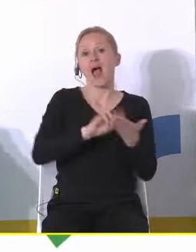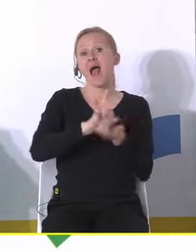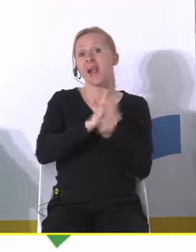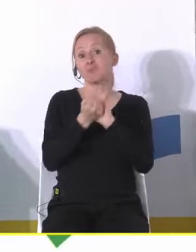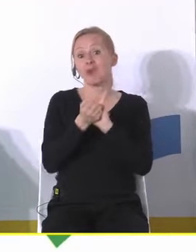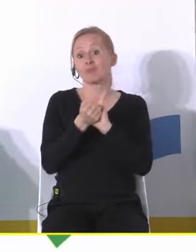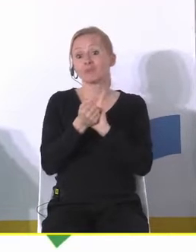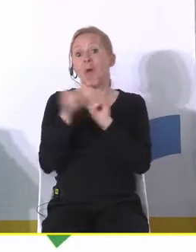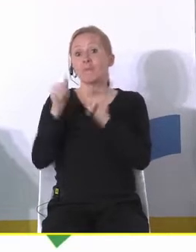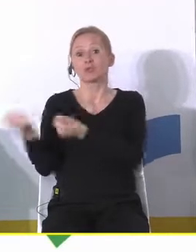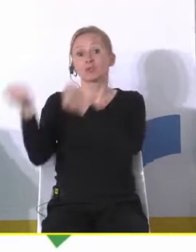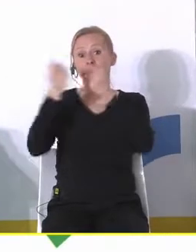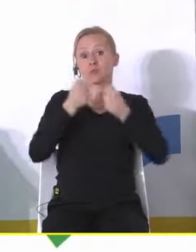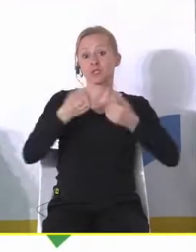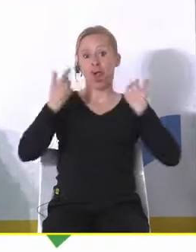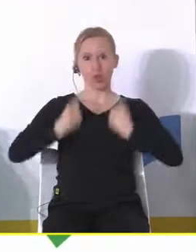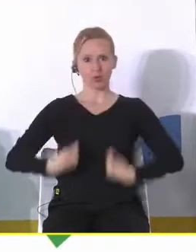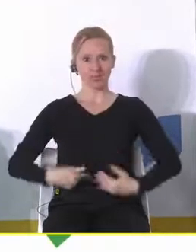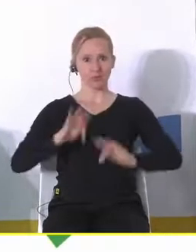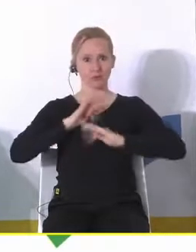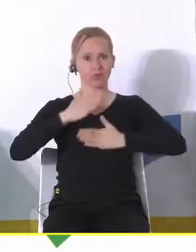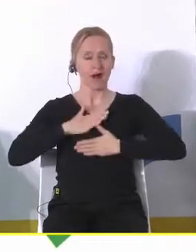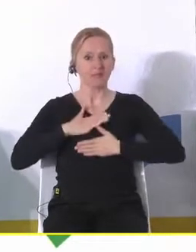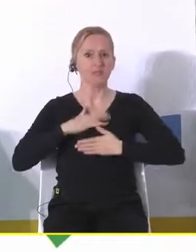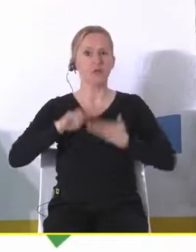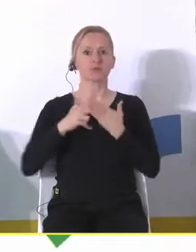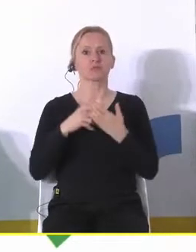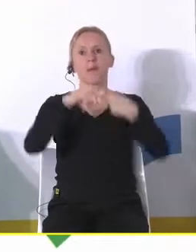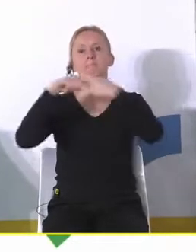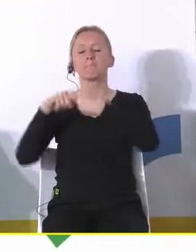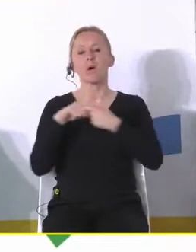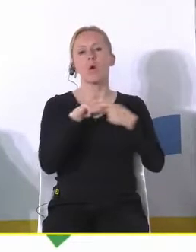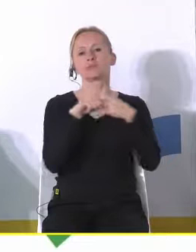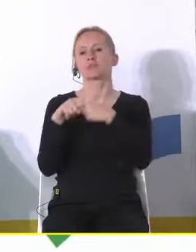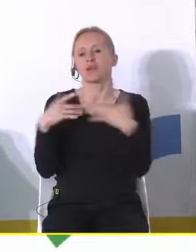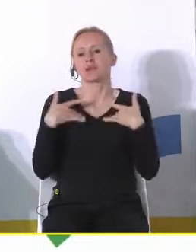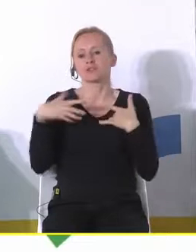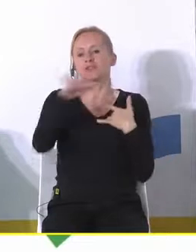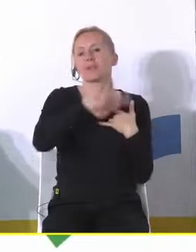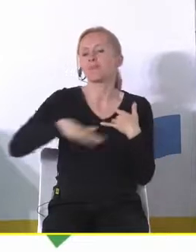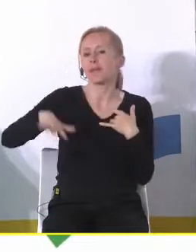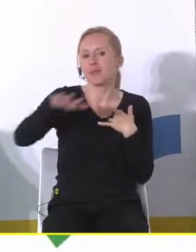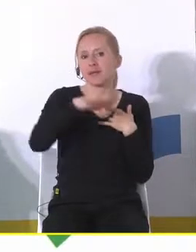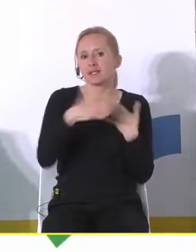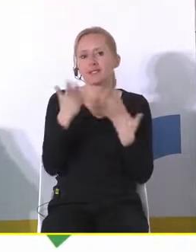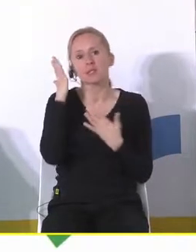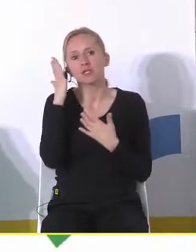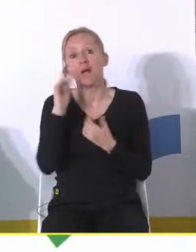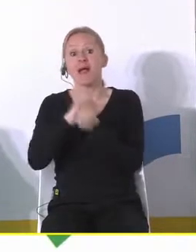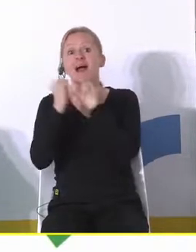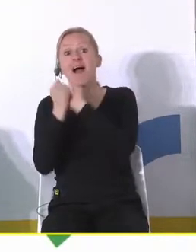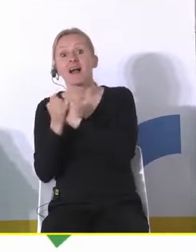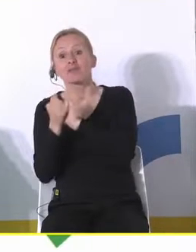nie przywieźli ze sobą swojej tożsamości którą można jakoś umiejętnie wpleść w to co na naszym terenie się dzieje no albo